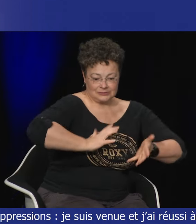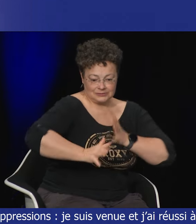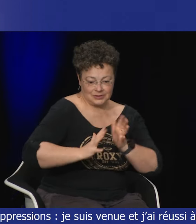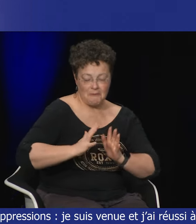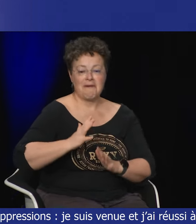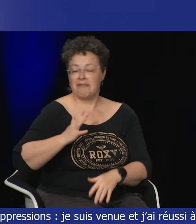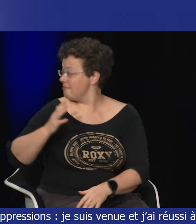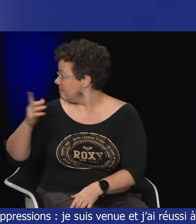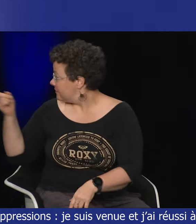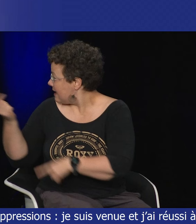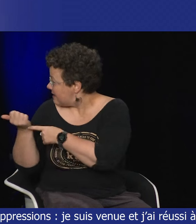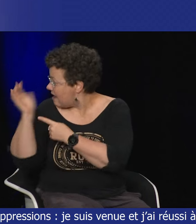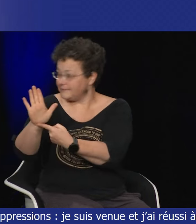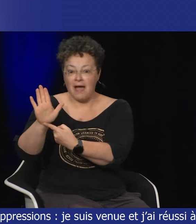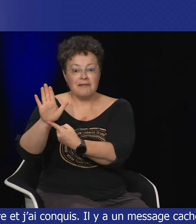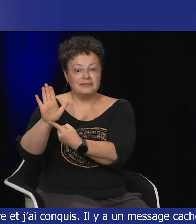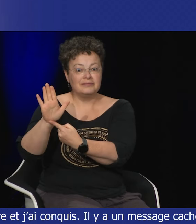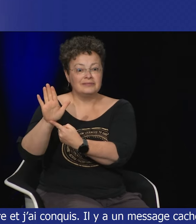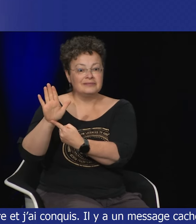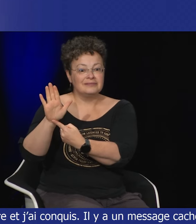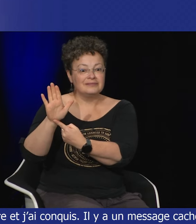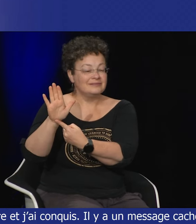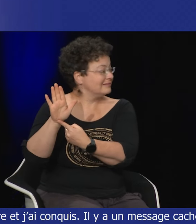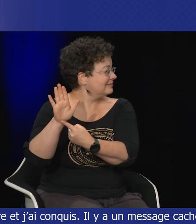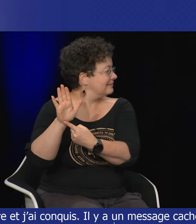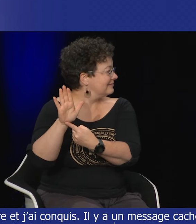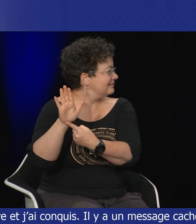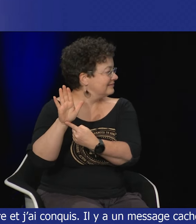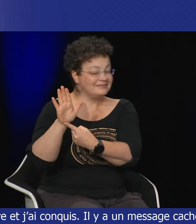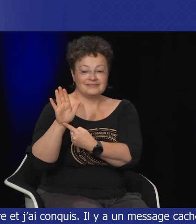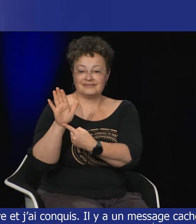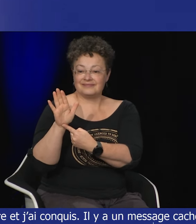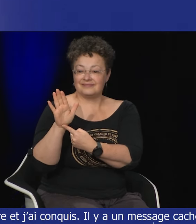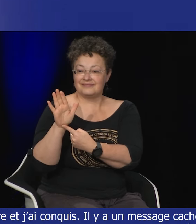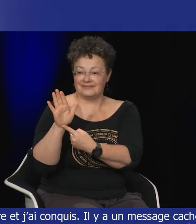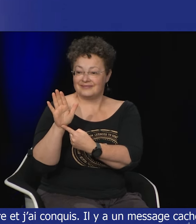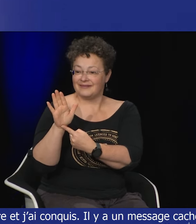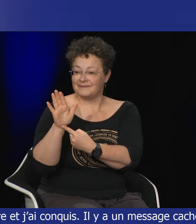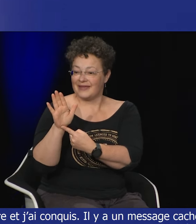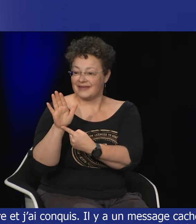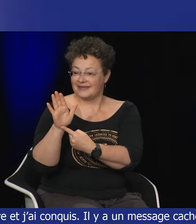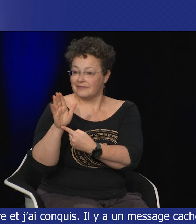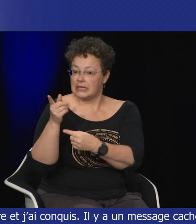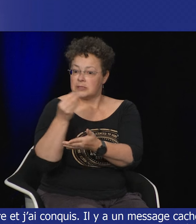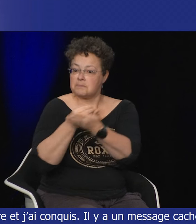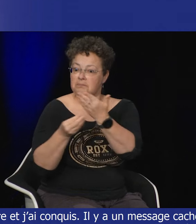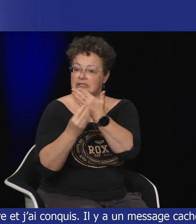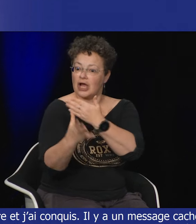nouvelle R une nouvelle langue des signes voilà qui est affichée en fait dans le dessin